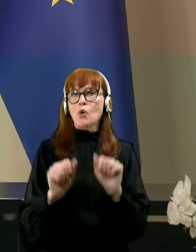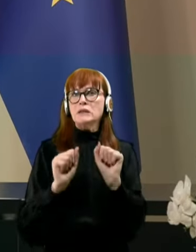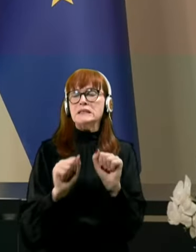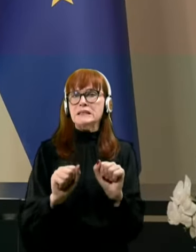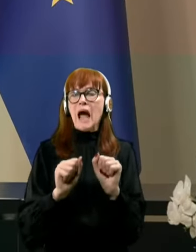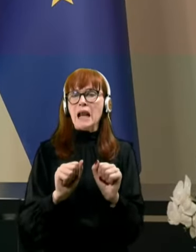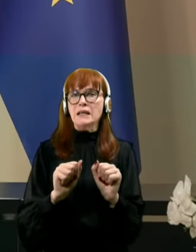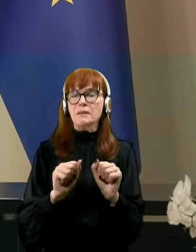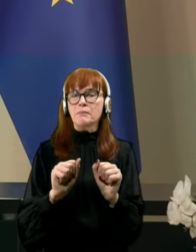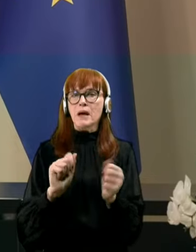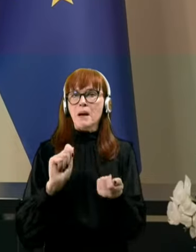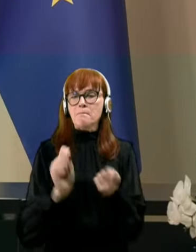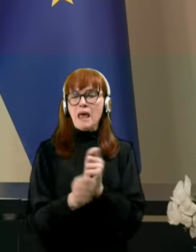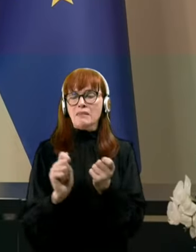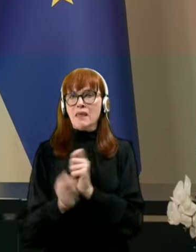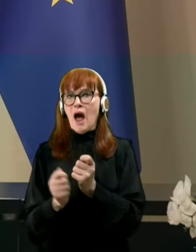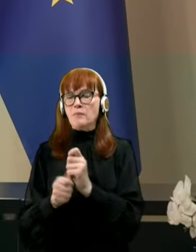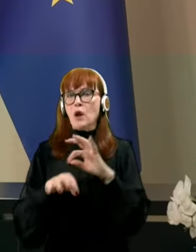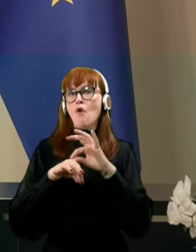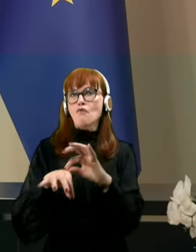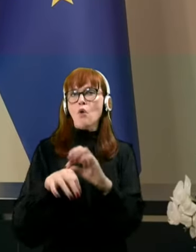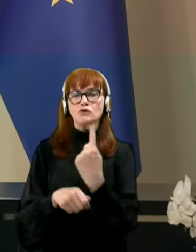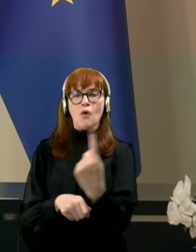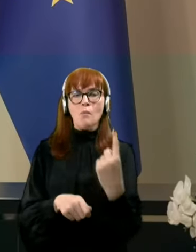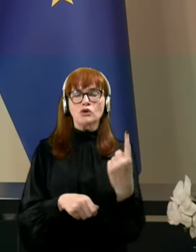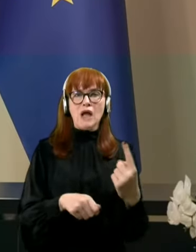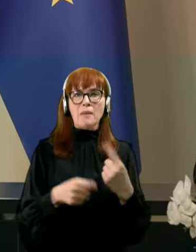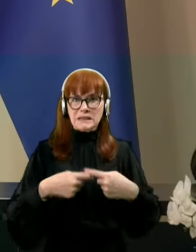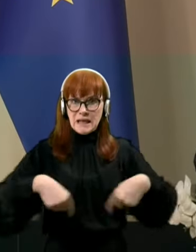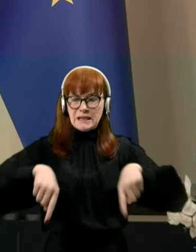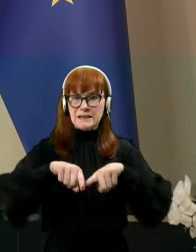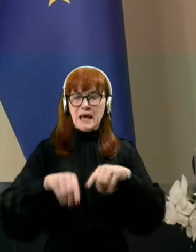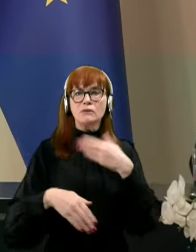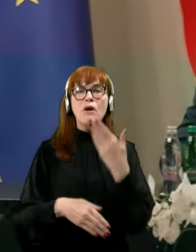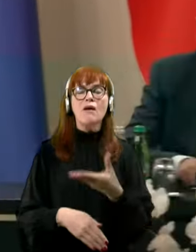menjavanjem vodstva posameznega sektorja. Hvala lepa.